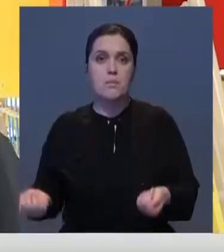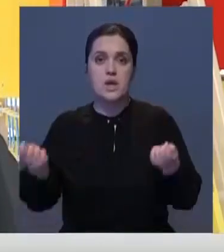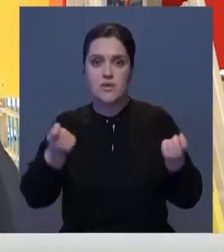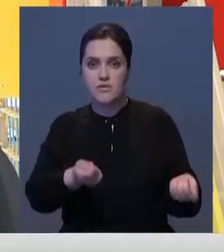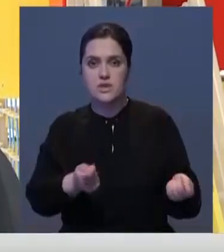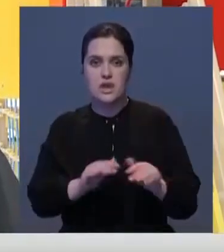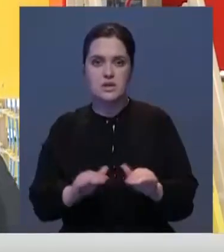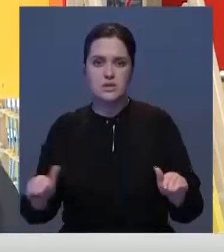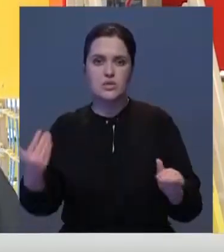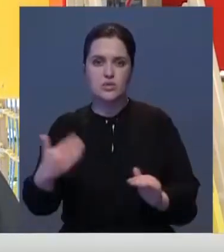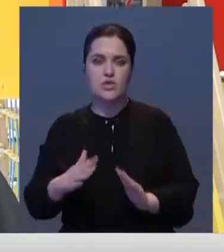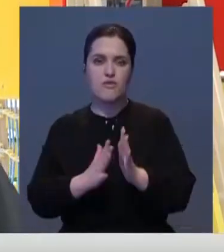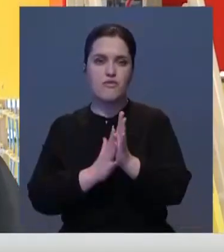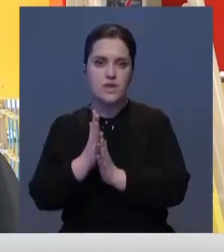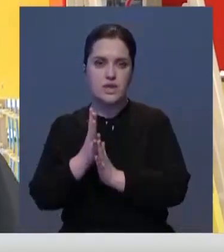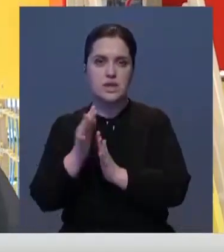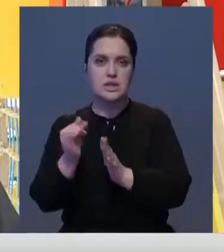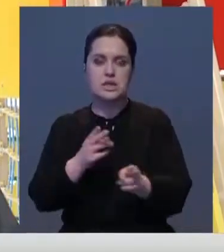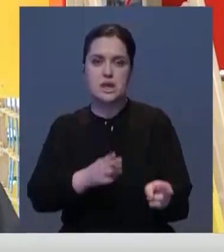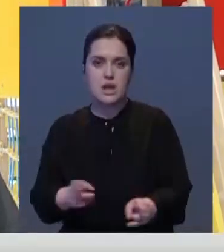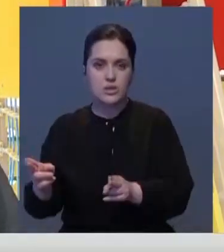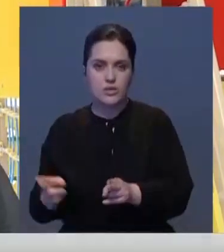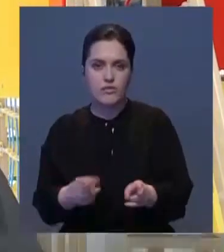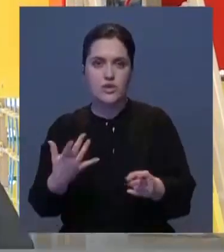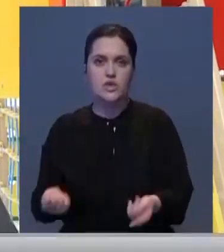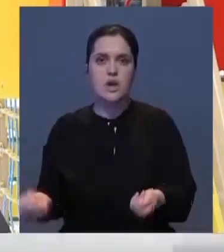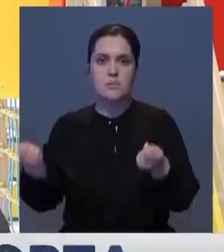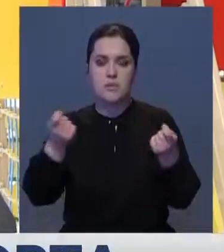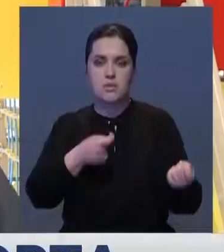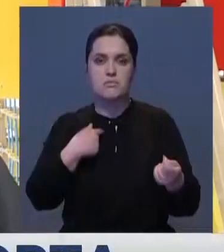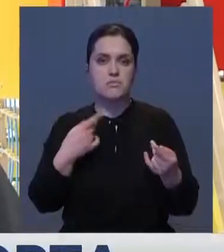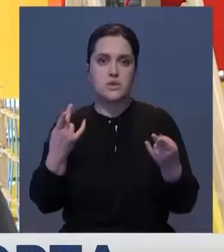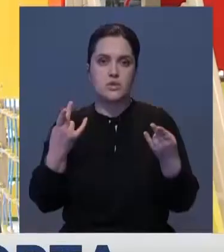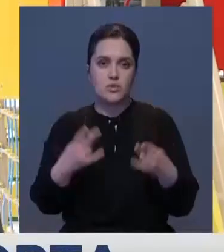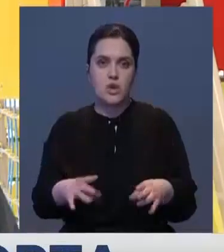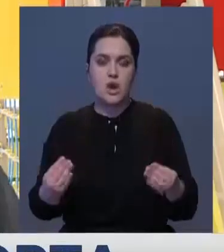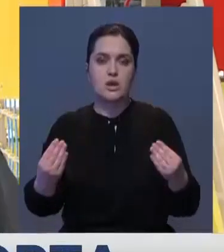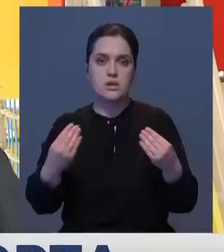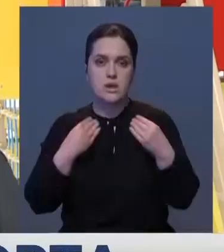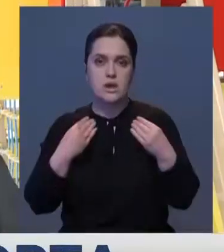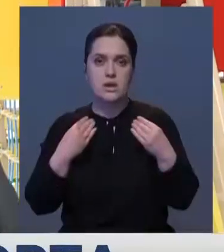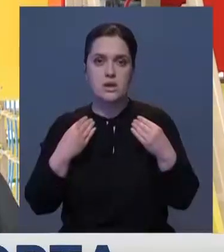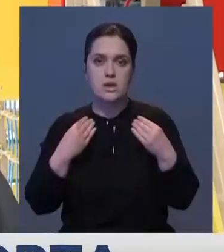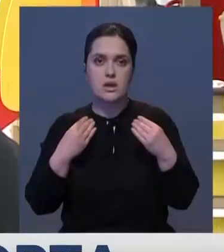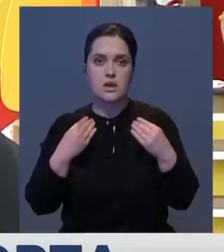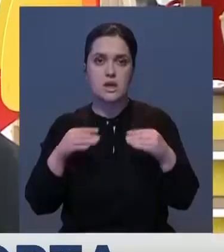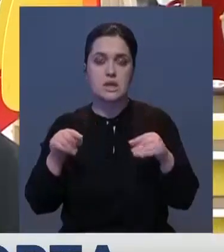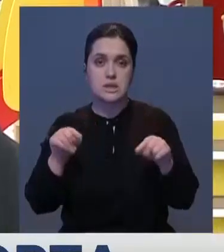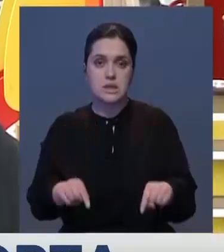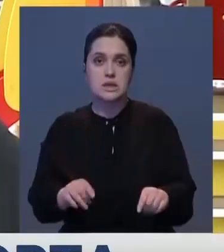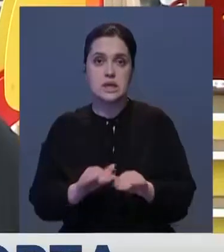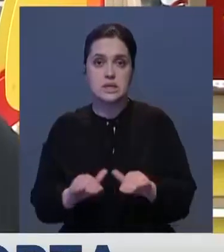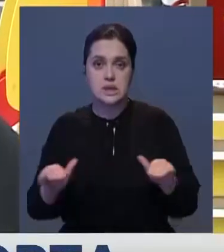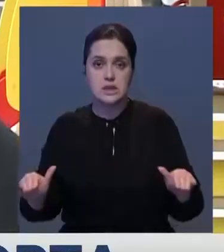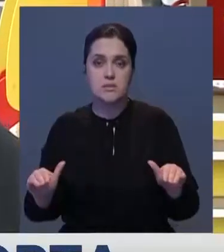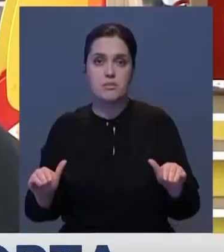там детки уже выросли из коньков. И вот они привозят, уже коньки нам не нужны. Отдают нам, мы их раздаем здесь детям. Просто так